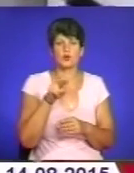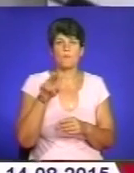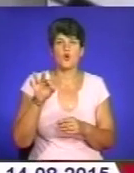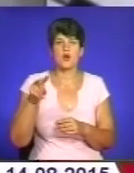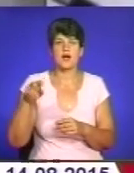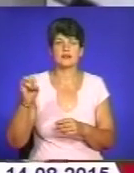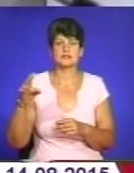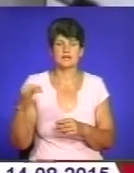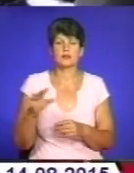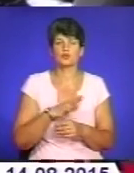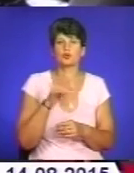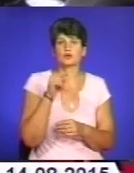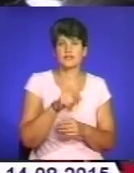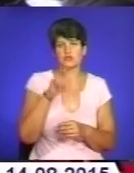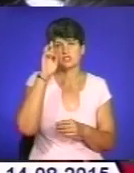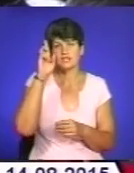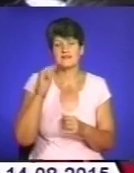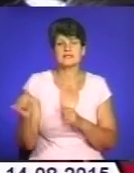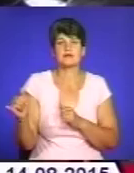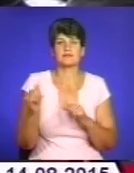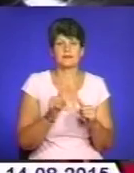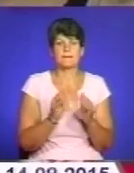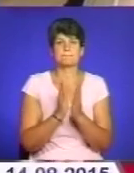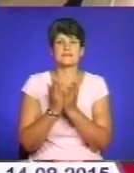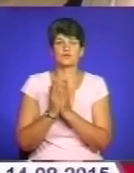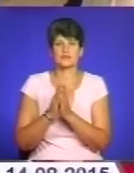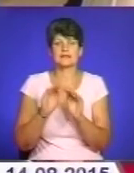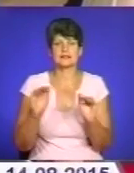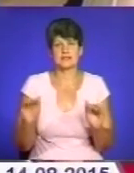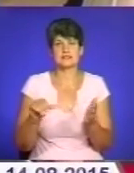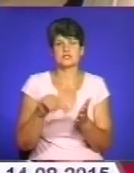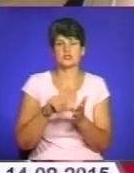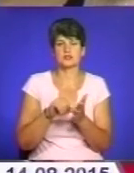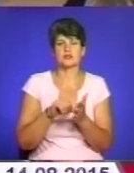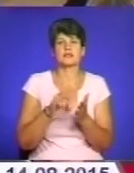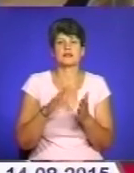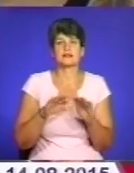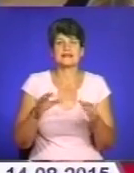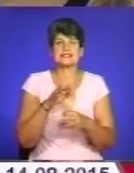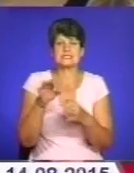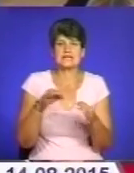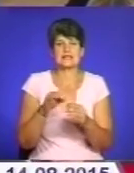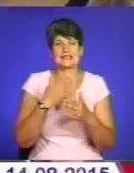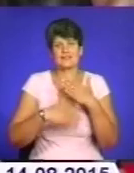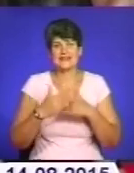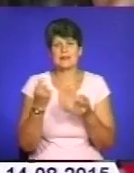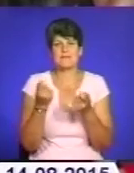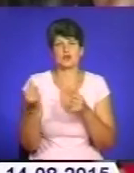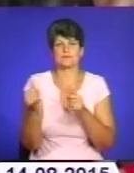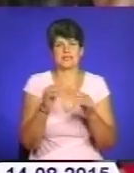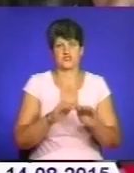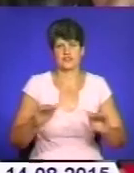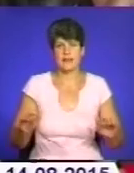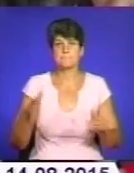Пішлося про те, що держава забезпечуватиме підручниками учнів з числа дітей-сирід, інвалідів та й з малозабезпечених сімей.